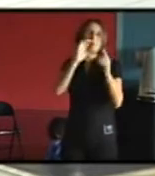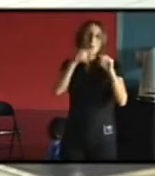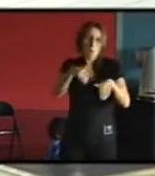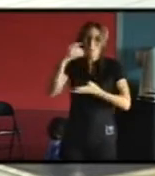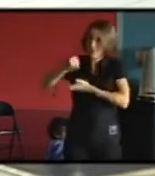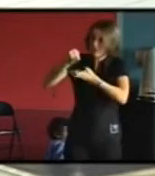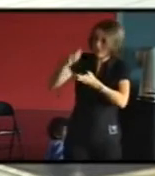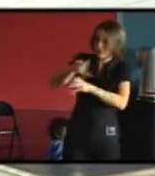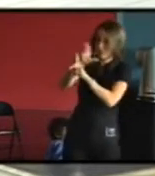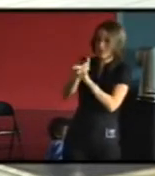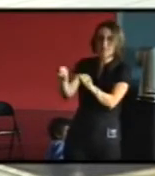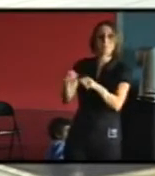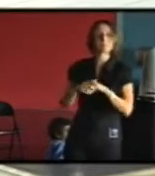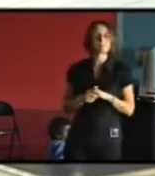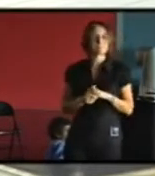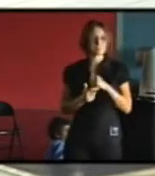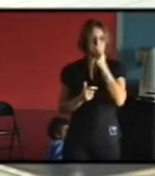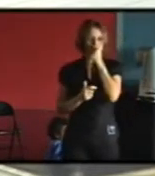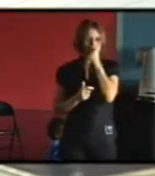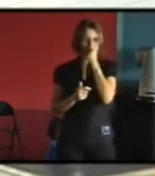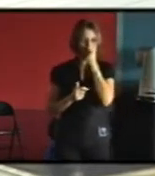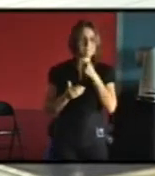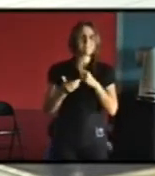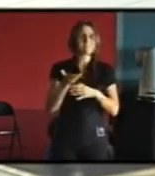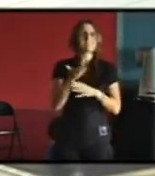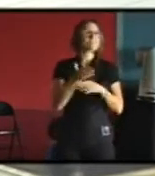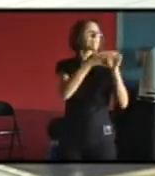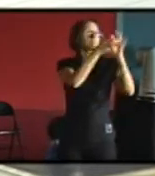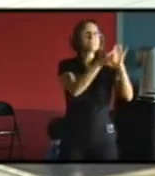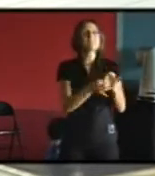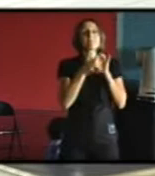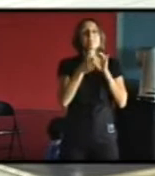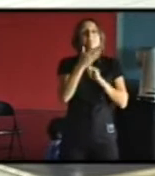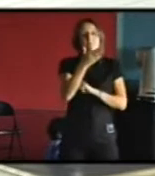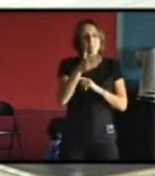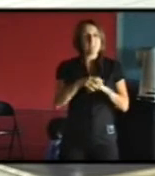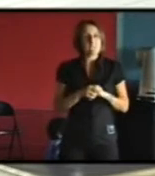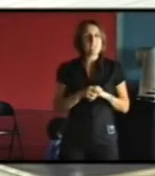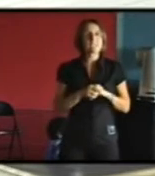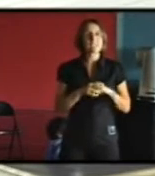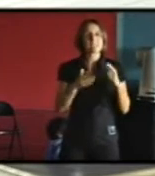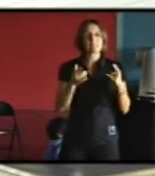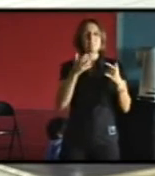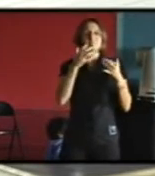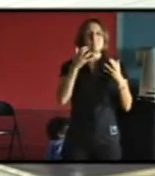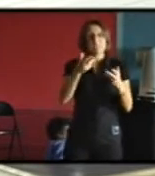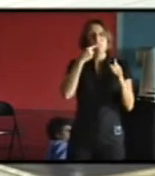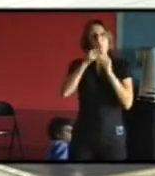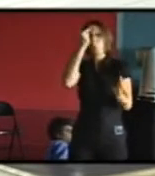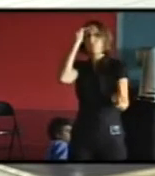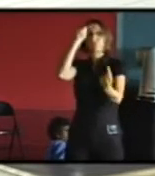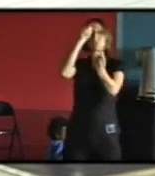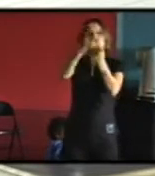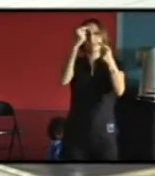et en particulier pour les habitants oui alors tout de suite sur ce volet enjeux on a essayé de poser les grands enjeux qui